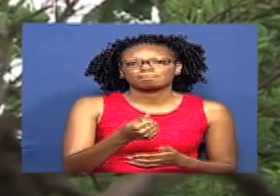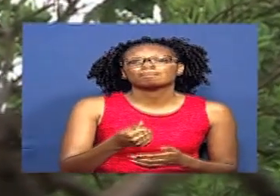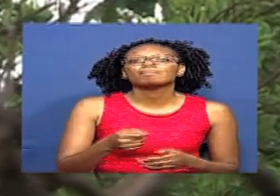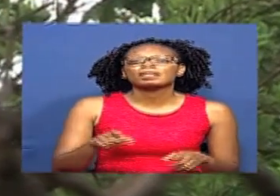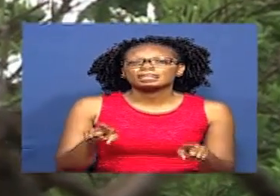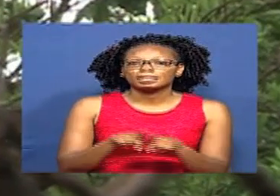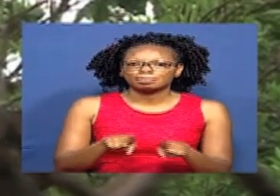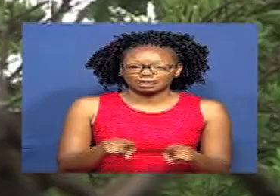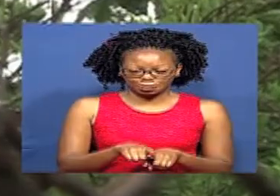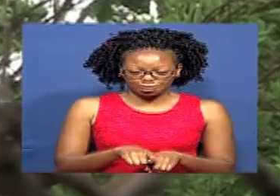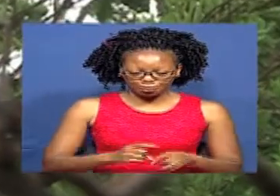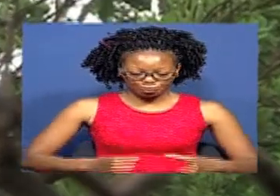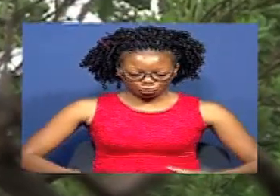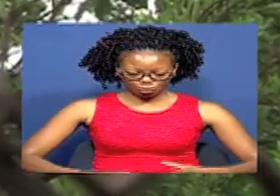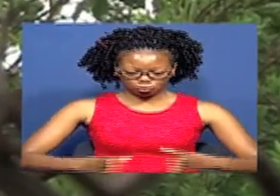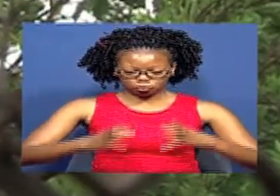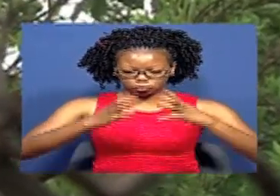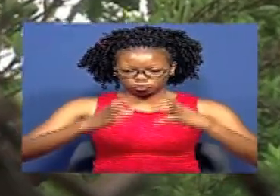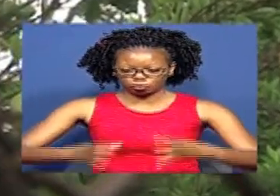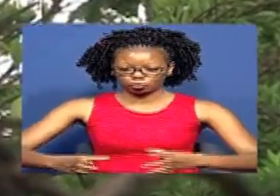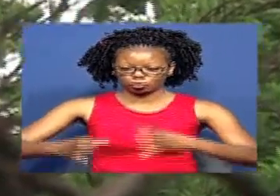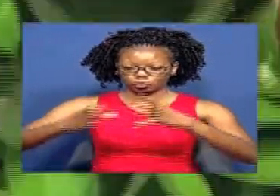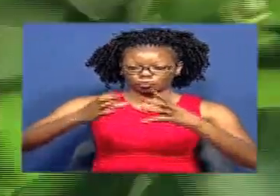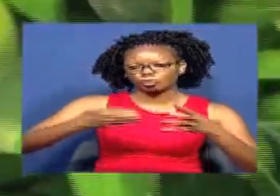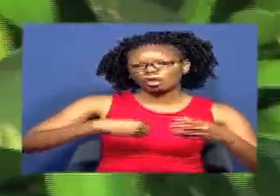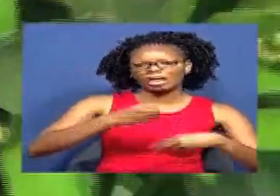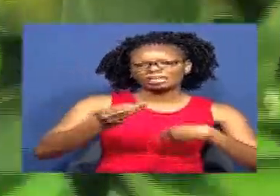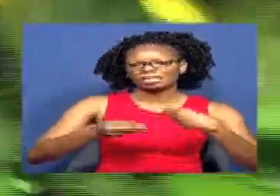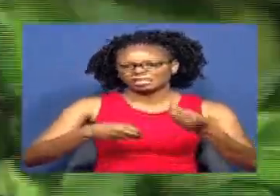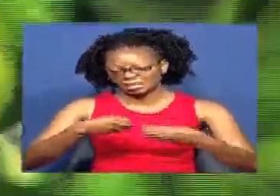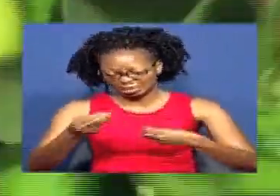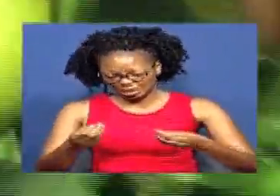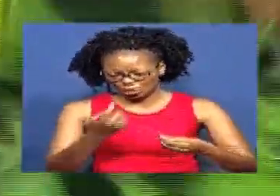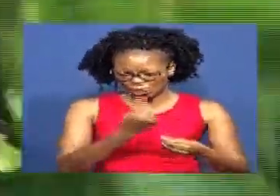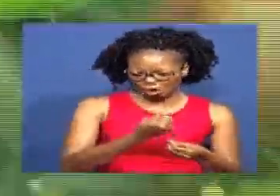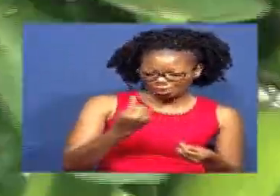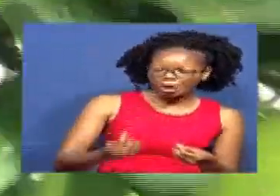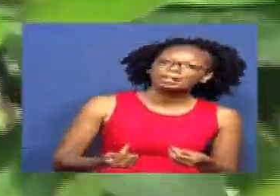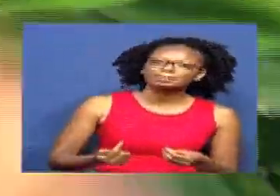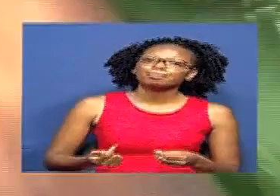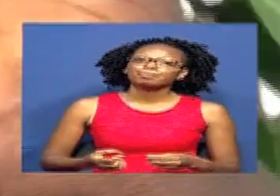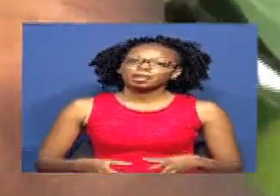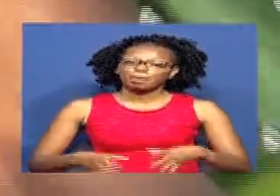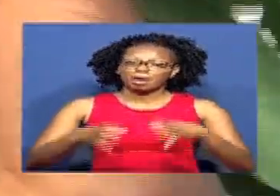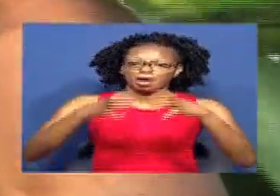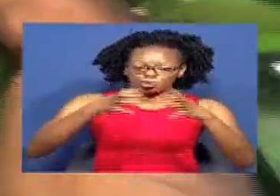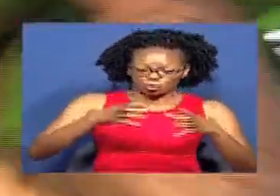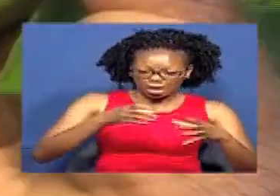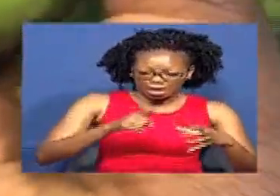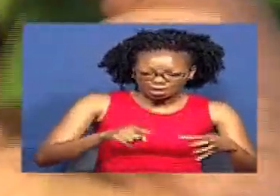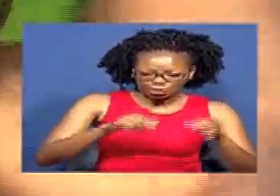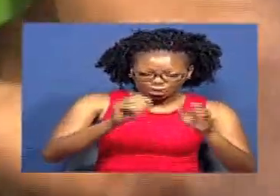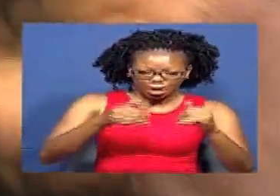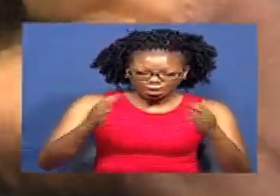machungwa ya kiuwa kwa umunia, hama chungwa moja moja sokoni Wakulima hawa walivumbua njia nyingine